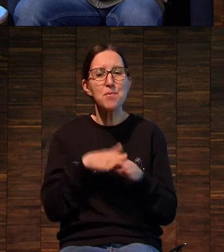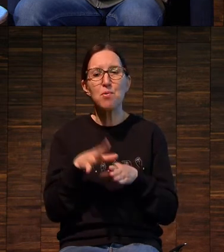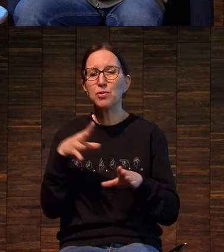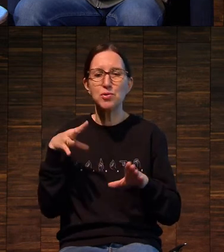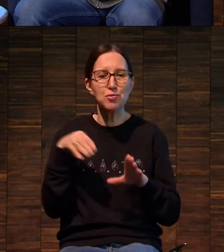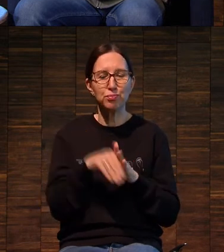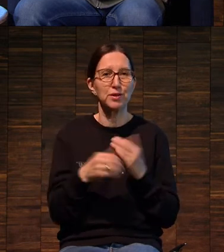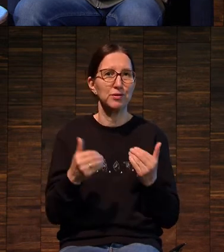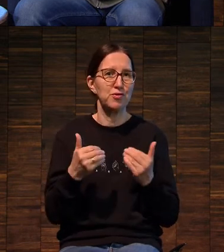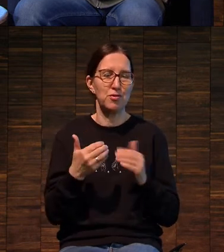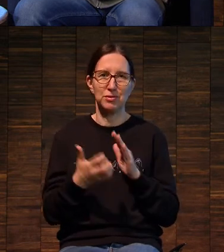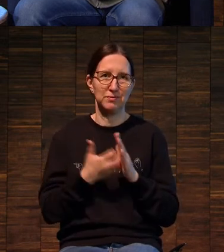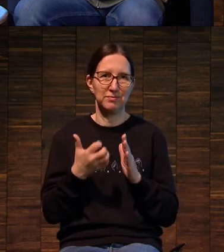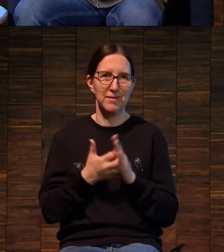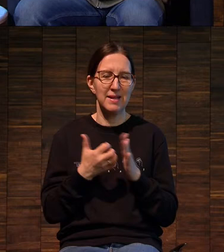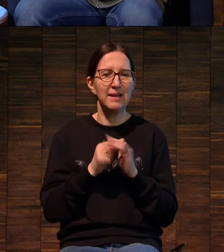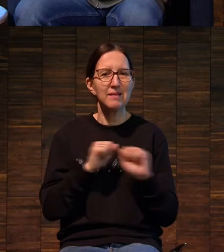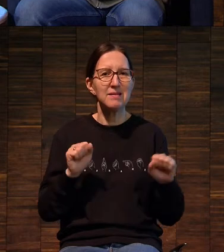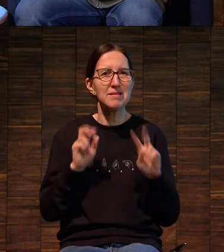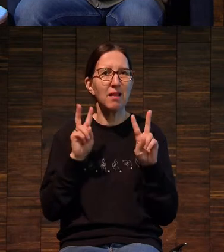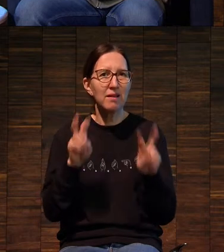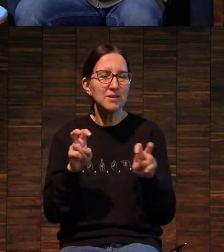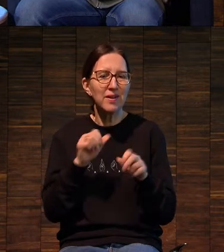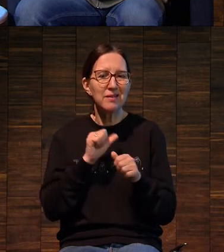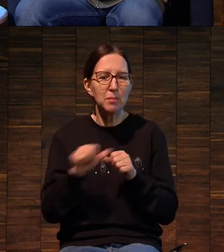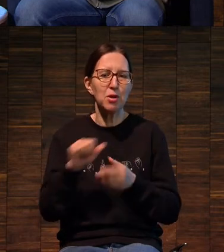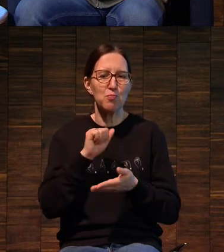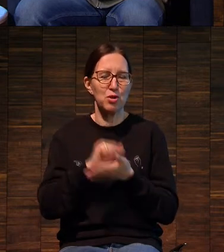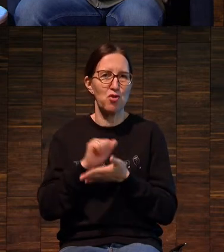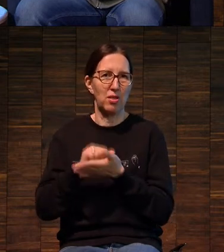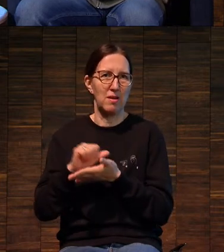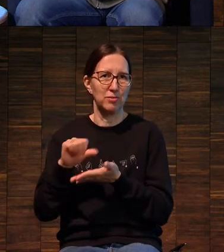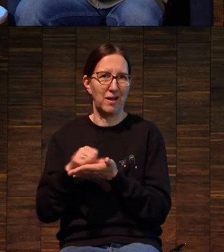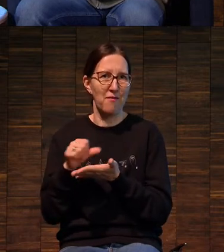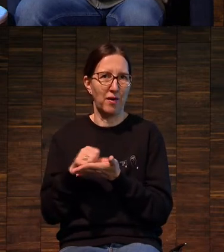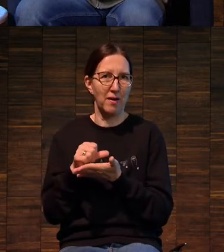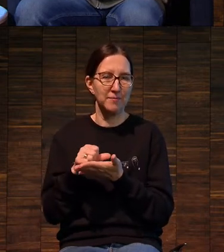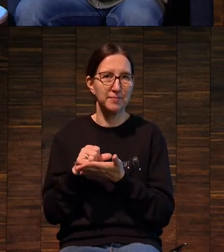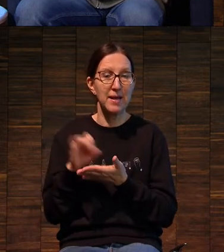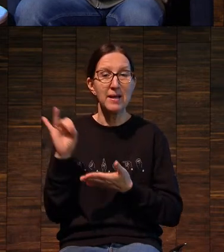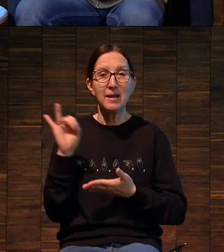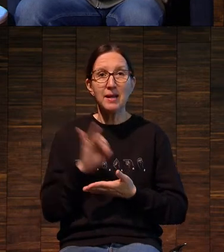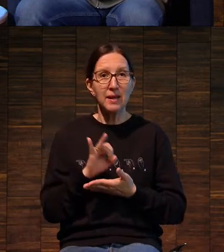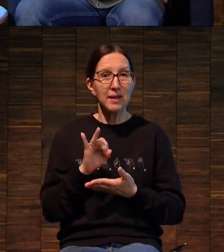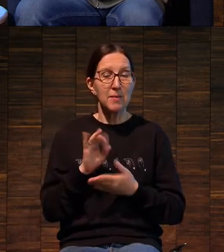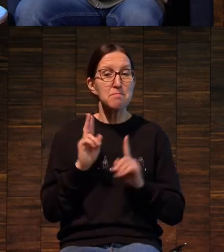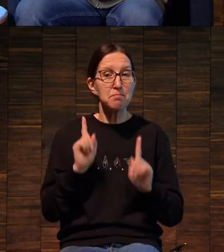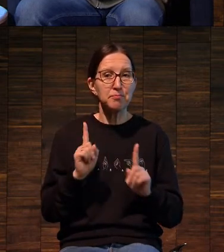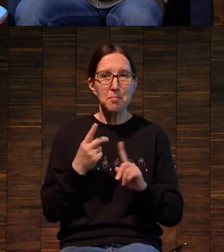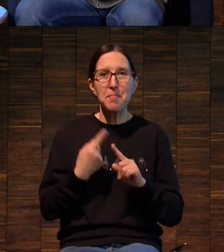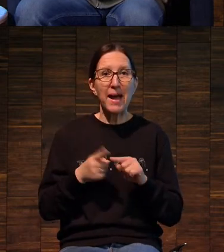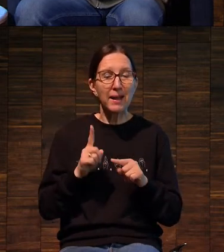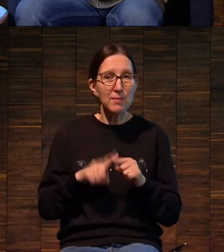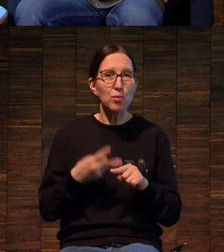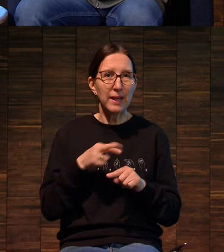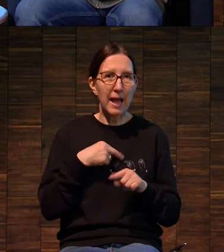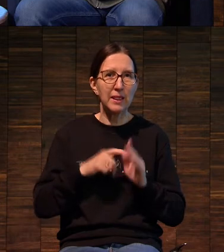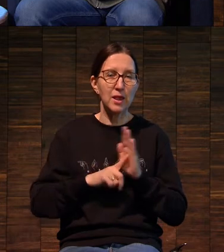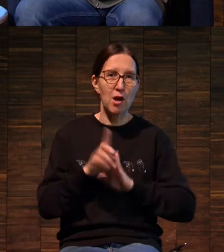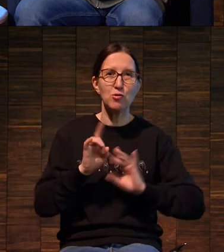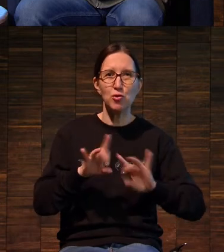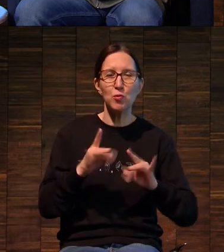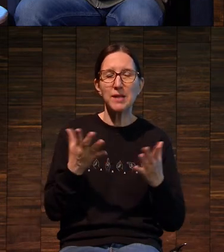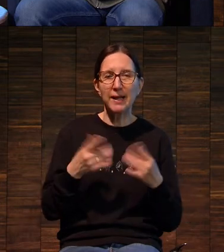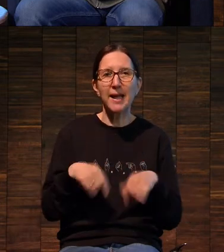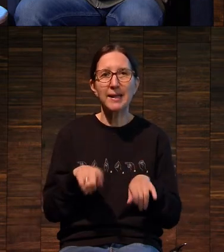что называется печатной графикой. И поэтому я начну, наверное,